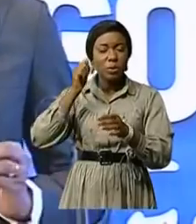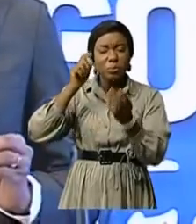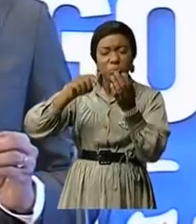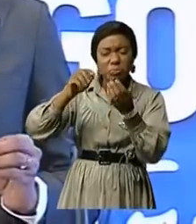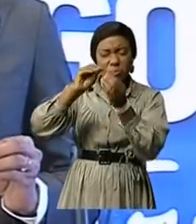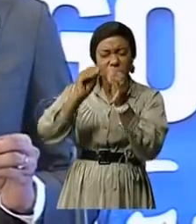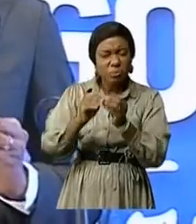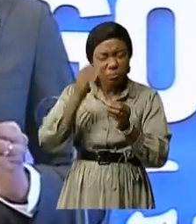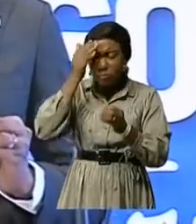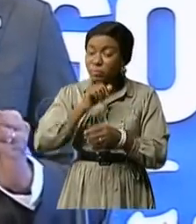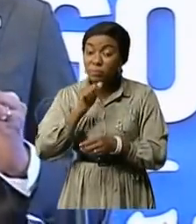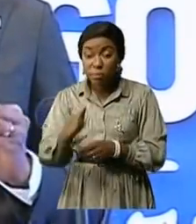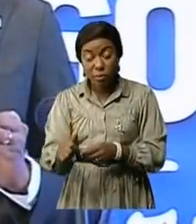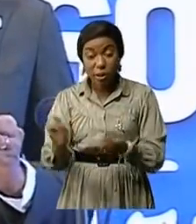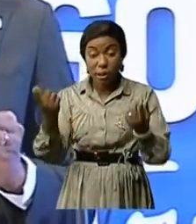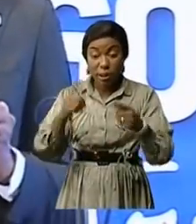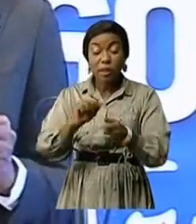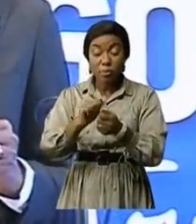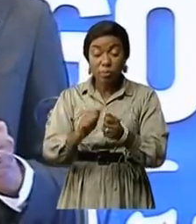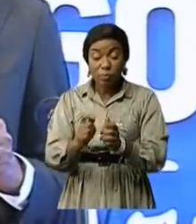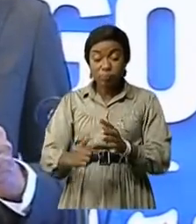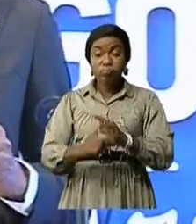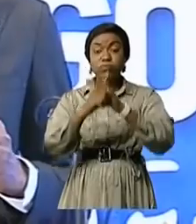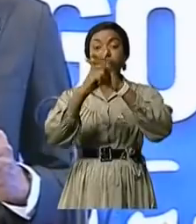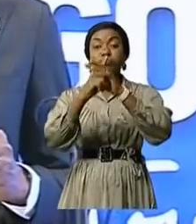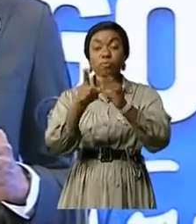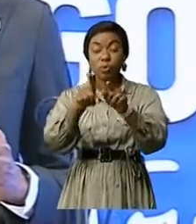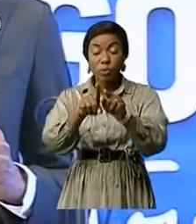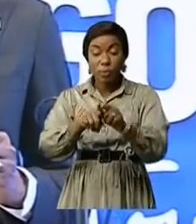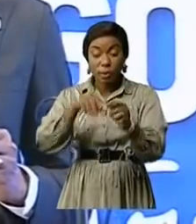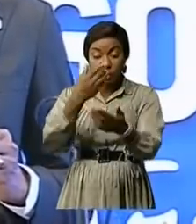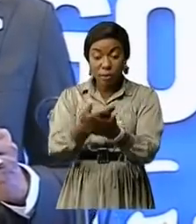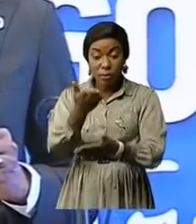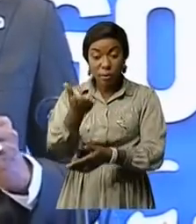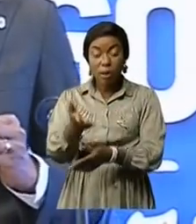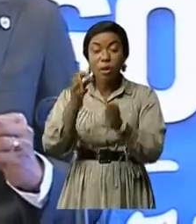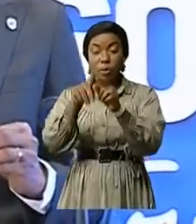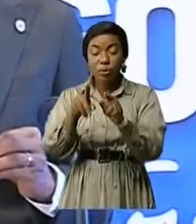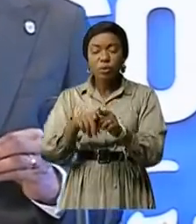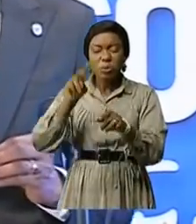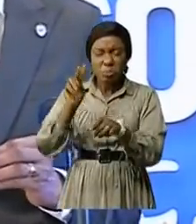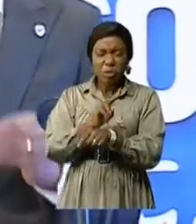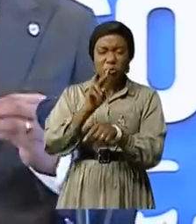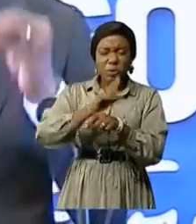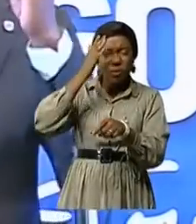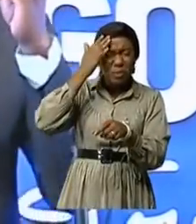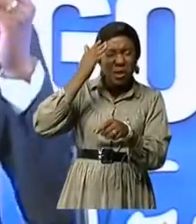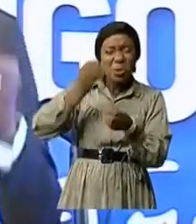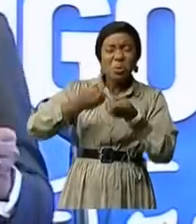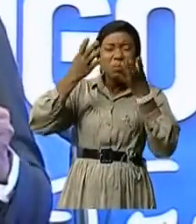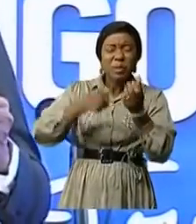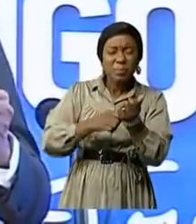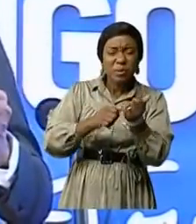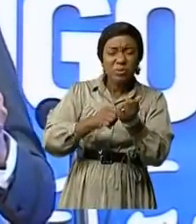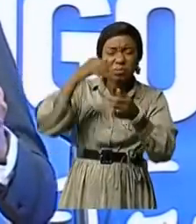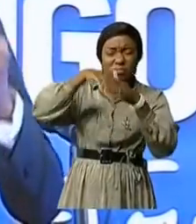ils sont et lorsqu'il y a une situation dramatique comme celle-là qui arrive, il y a un besoin de savoir combien étaient-ils,